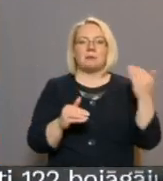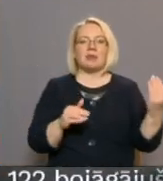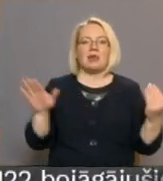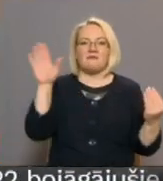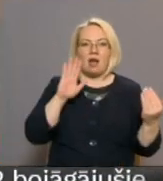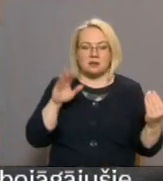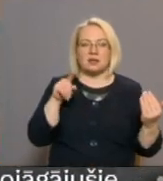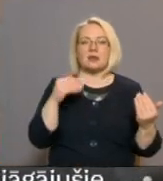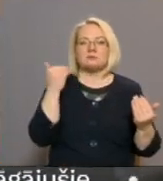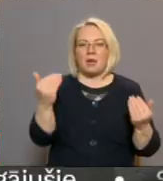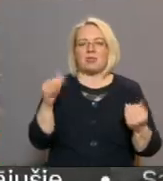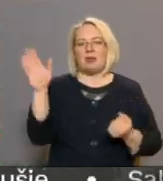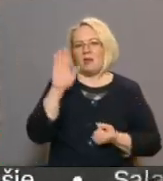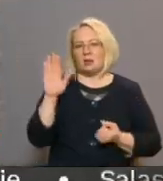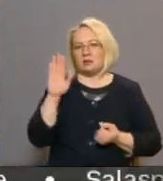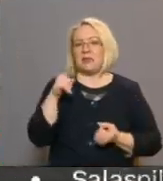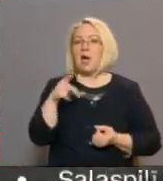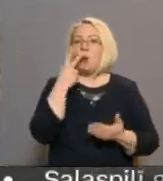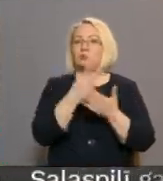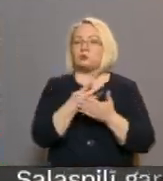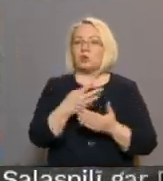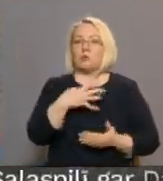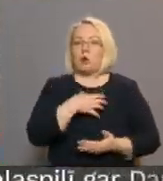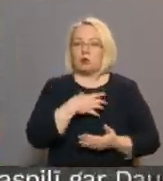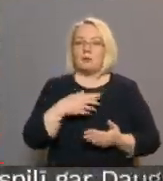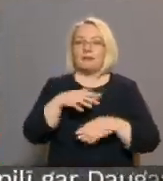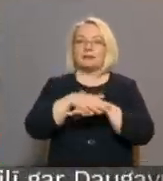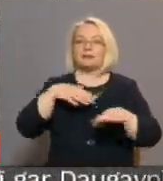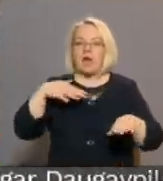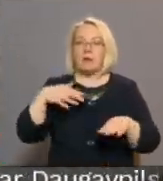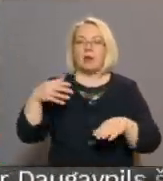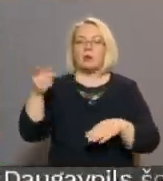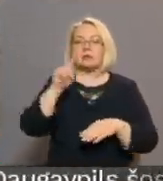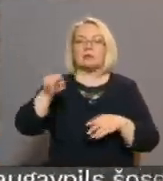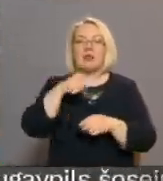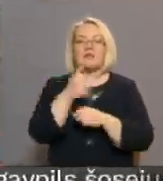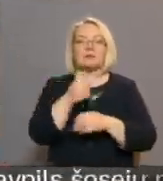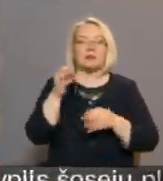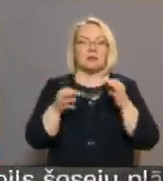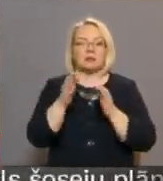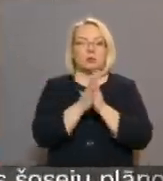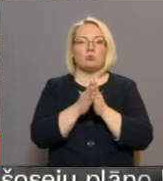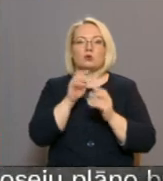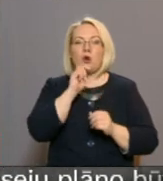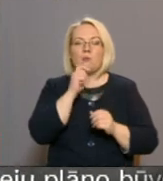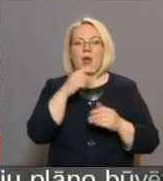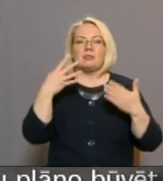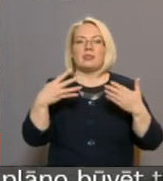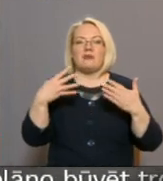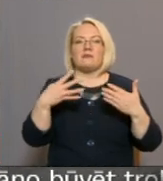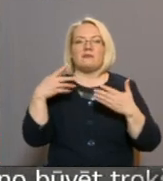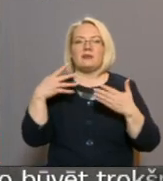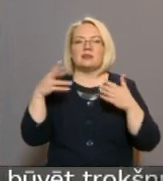Tā uzskata prokurtūrā, bet saimā, kurais atversmes tiesa lūgusi komentēt 1998. gada lēmumu,